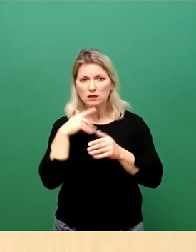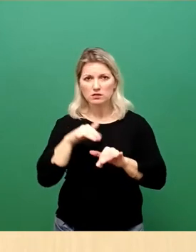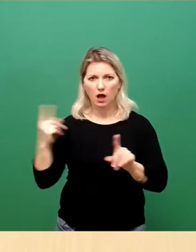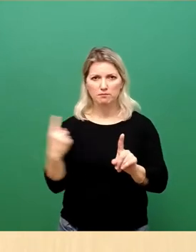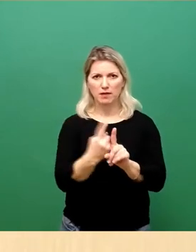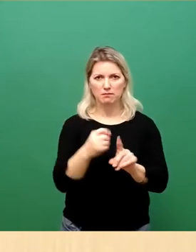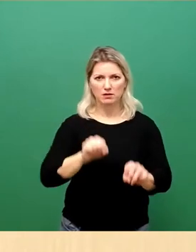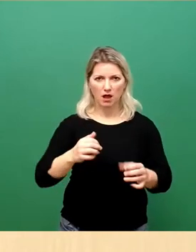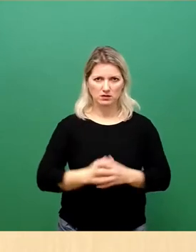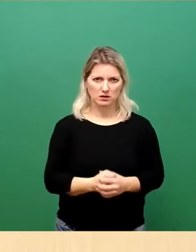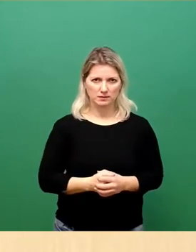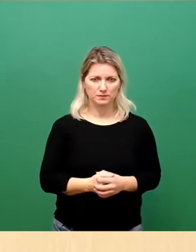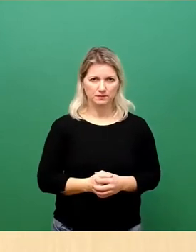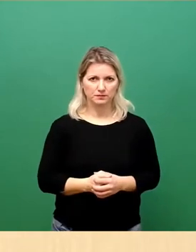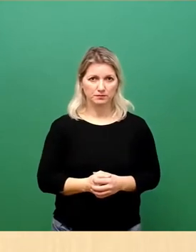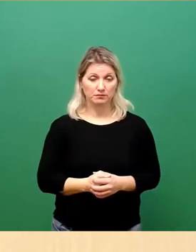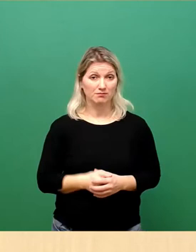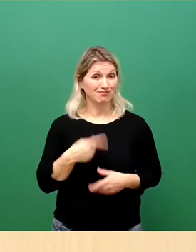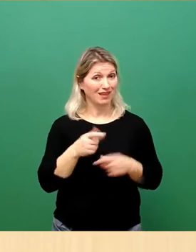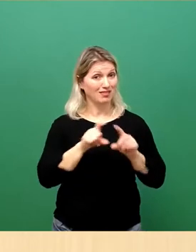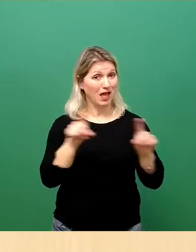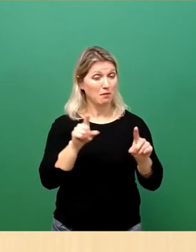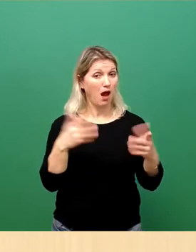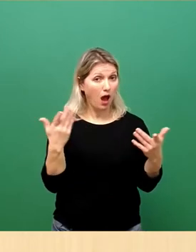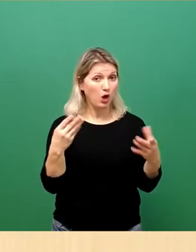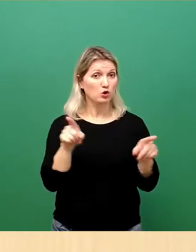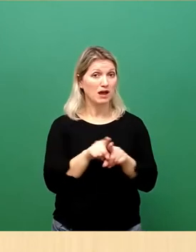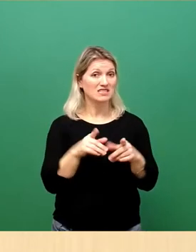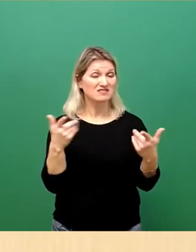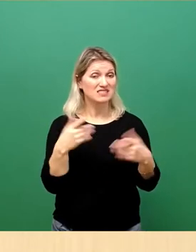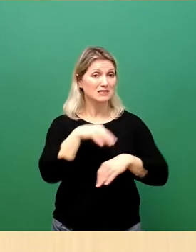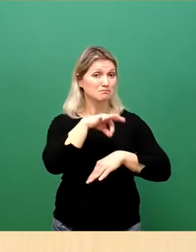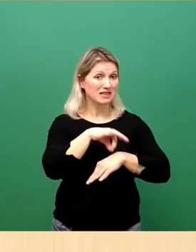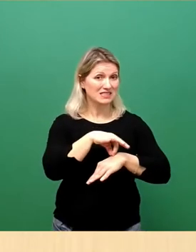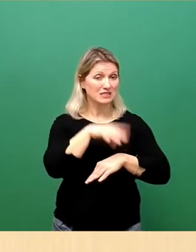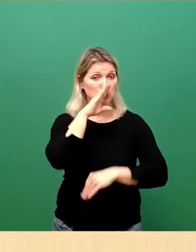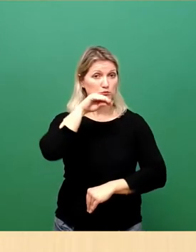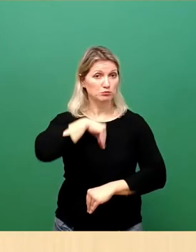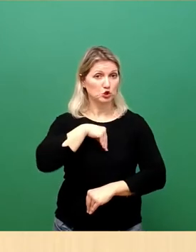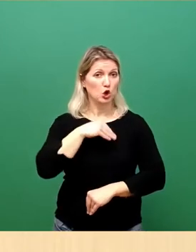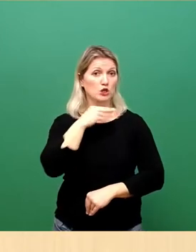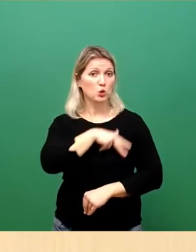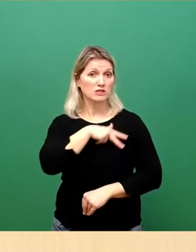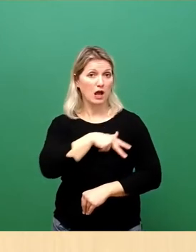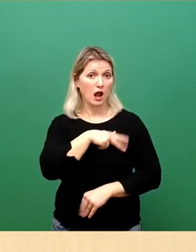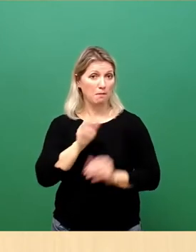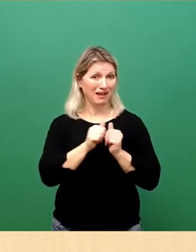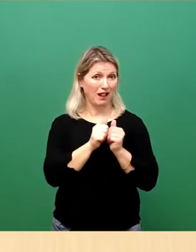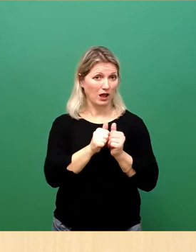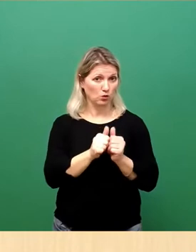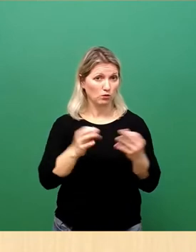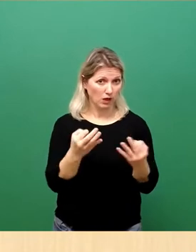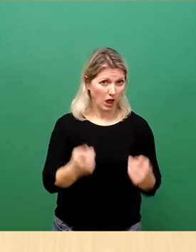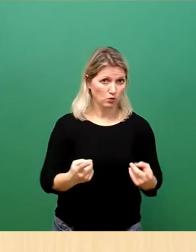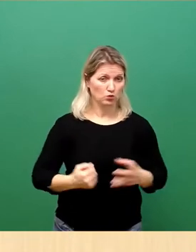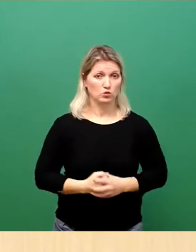gehört in diesem Themenkomplex auch die medizinische und psychosoziale Begleitung der Menschen, die zu uns kommen. Ich